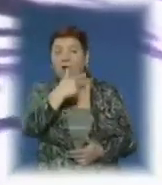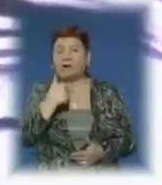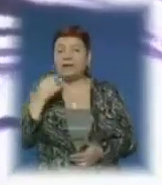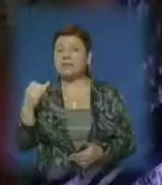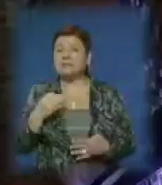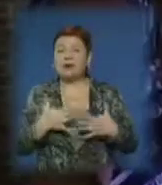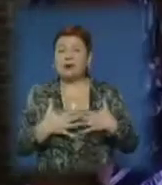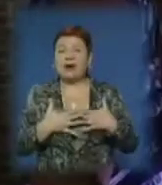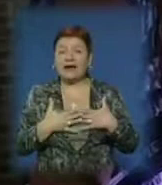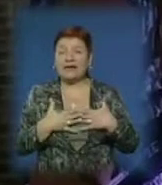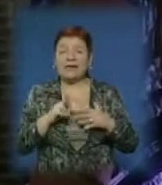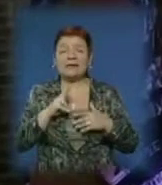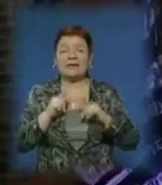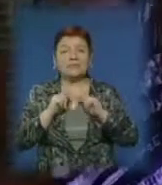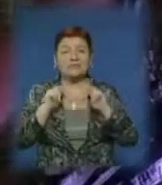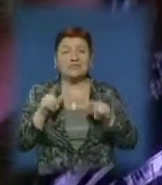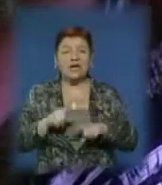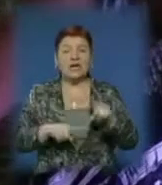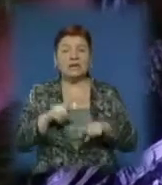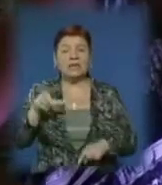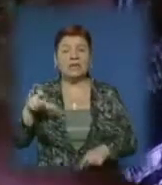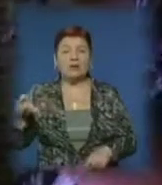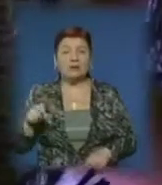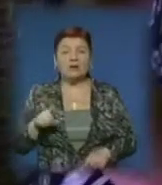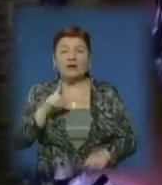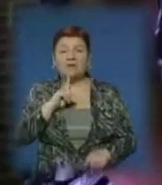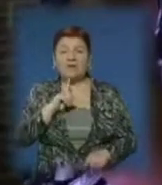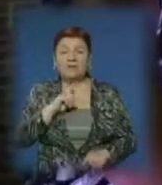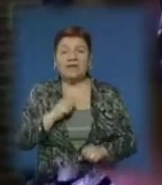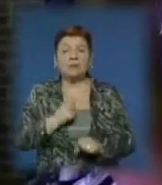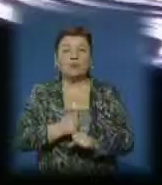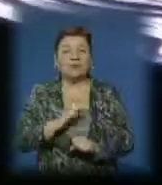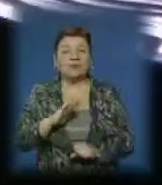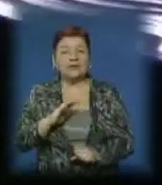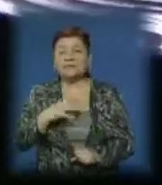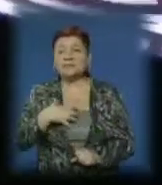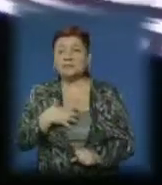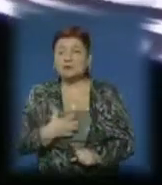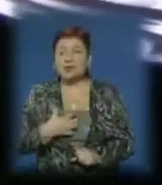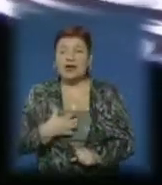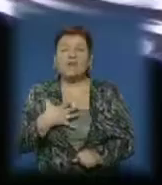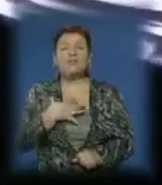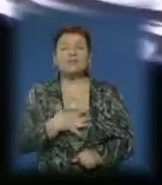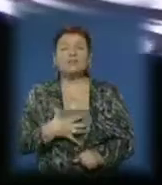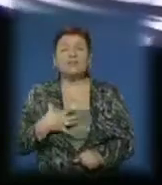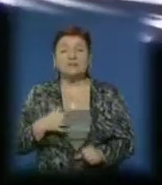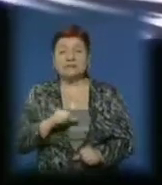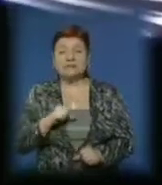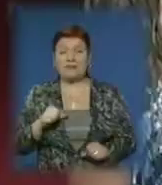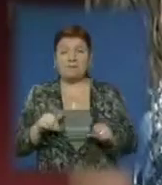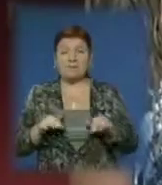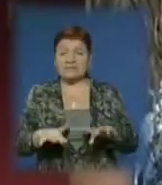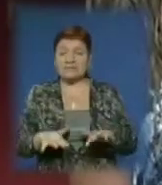та анімації, які присвячені рідним людям. Те, що роботи тимчасові, художницю не засмучує, адже для неї важливий сам процес.